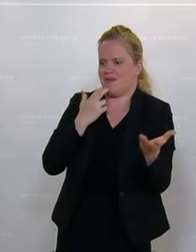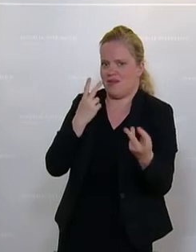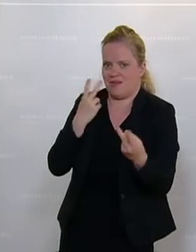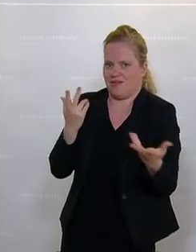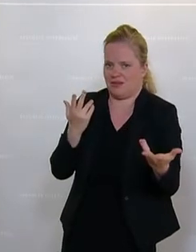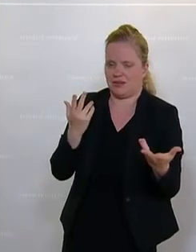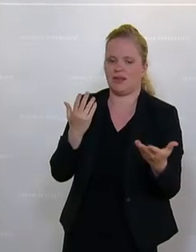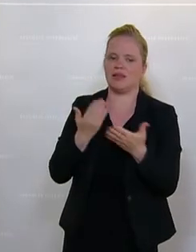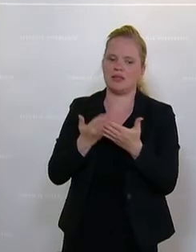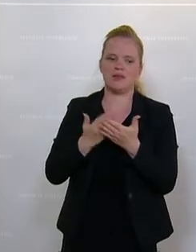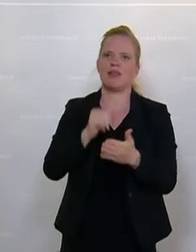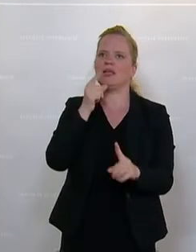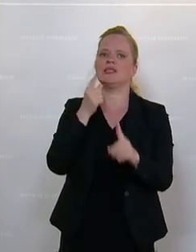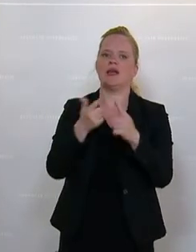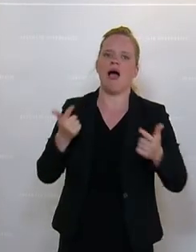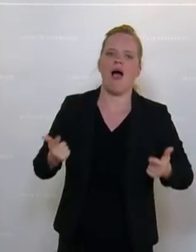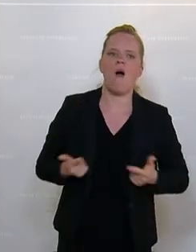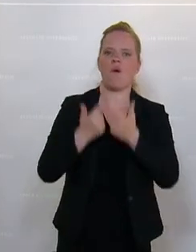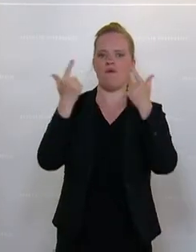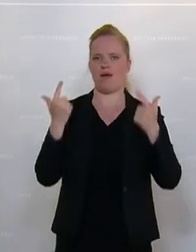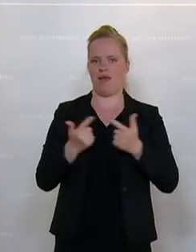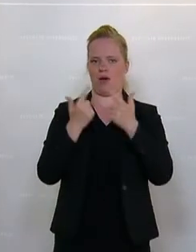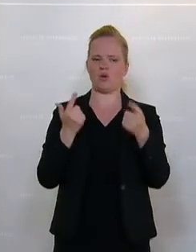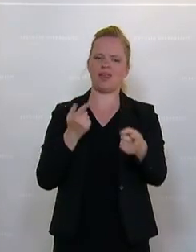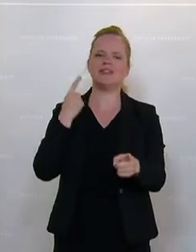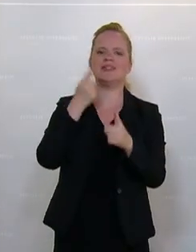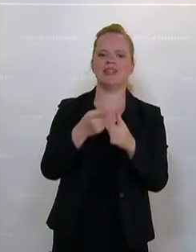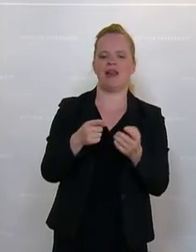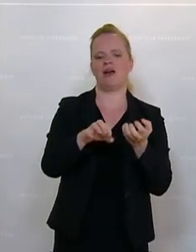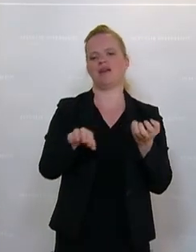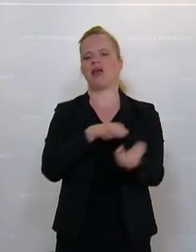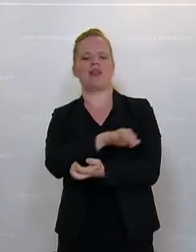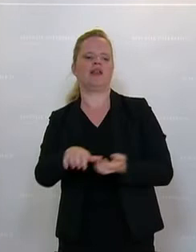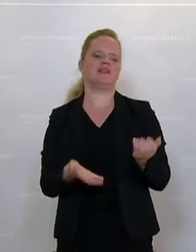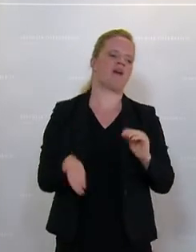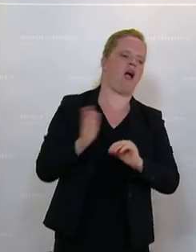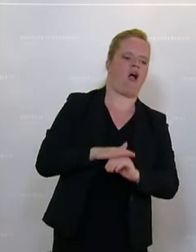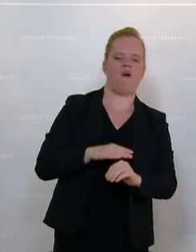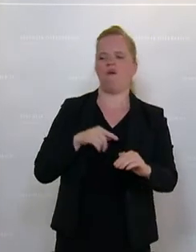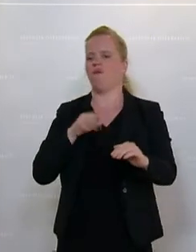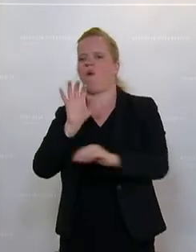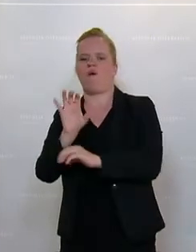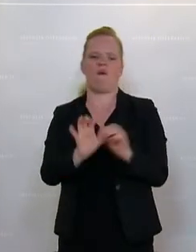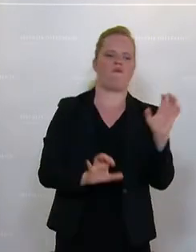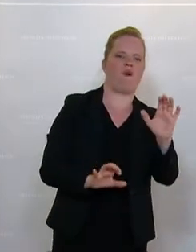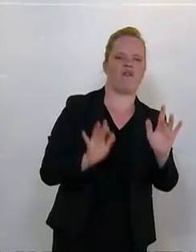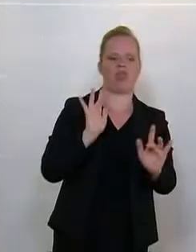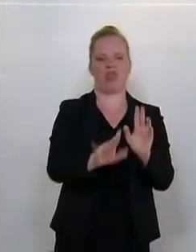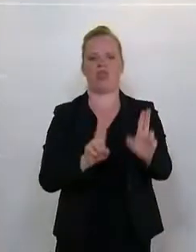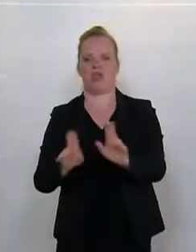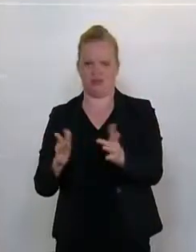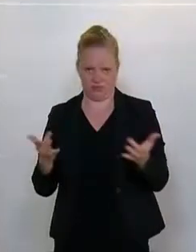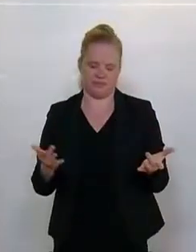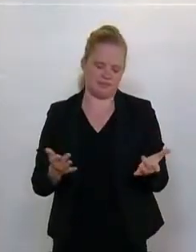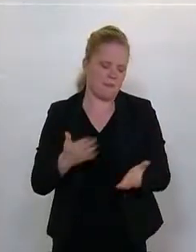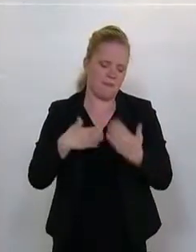man, es geht Ihnen nicht um Aufklären, es geht Ihnen um Skandalisierungen, Unterstellungen, Anpatzen. Mehr ist es nicht. Vielen Dank. Ein Grad- und Rüben-Ausschuss